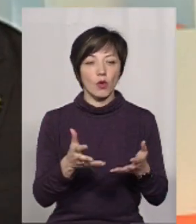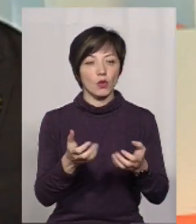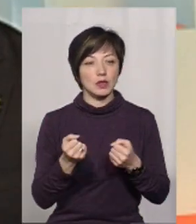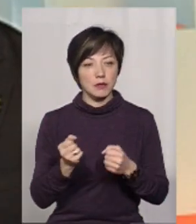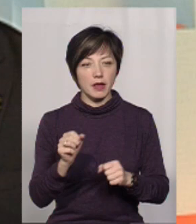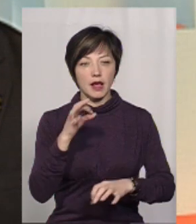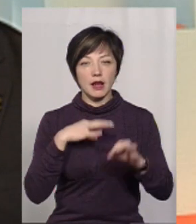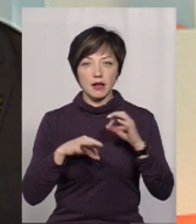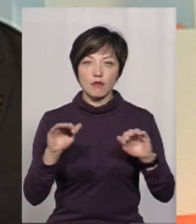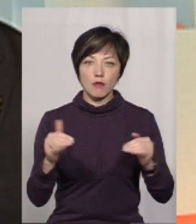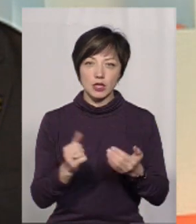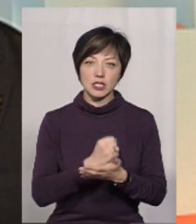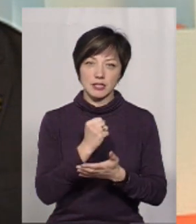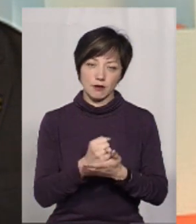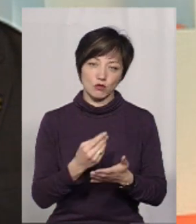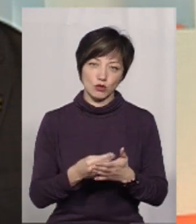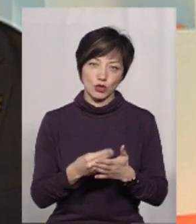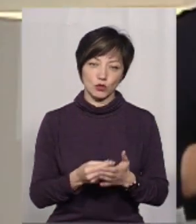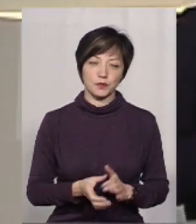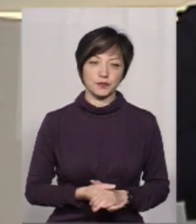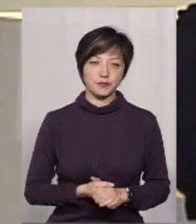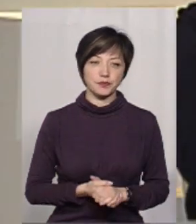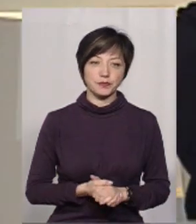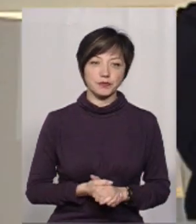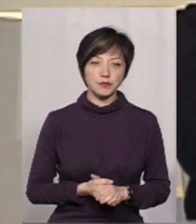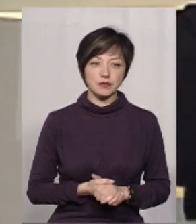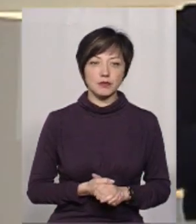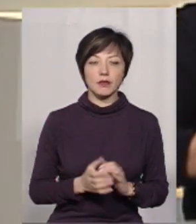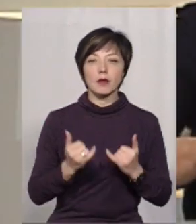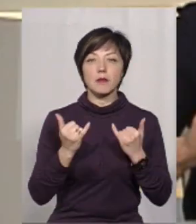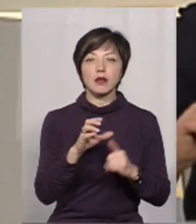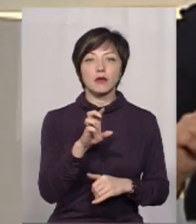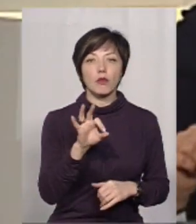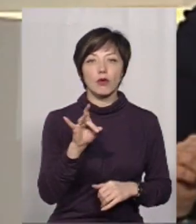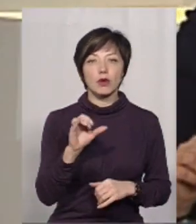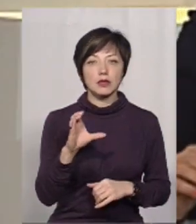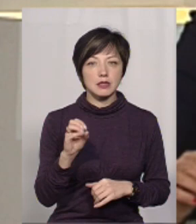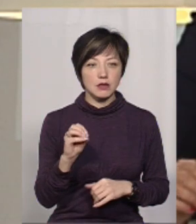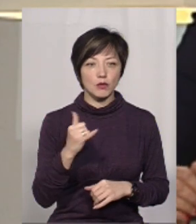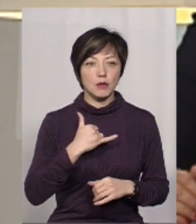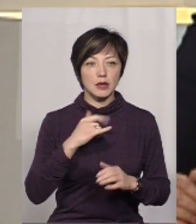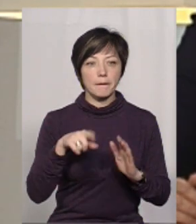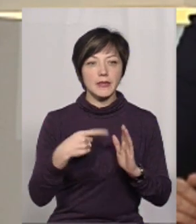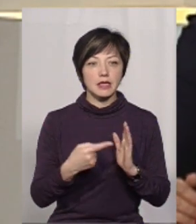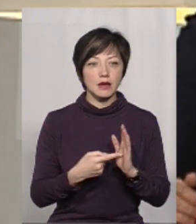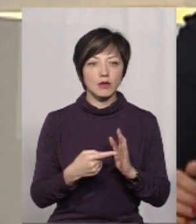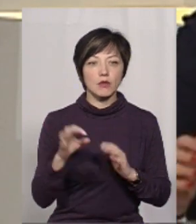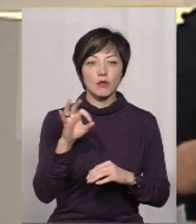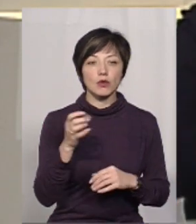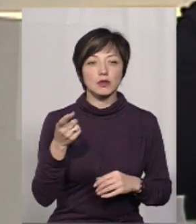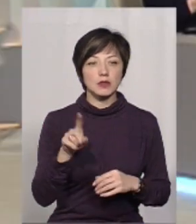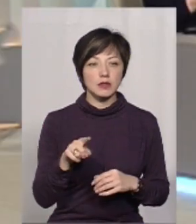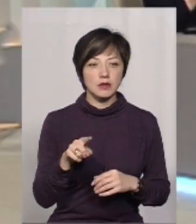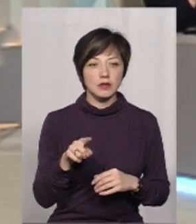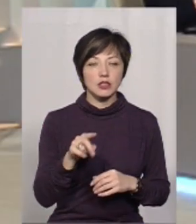отримання ліків в межах затвердженого бюджету. Пане Борисе, в мене питання стосовно